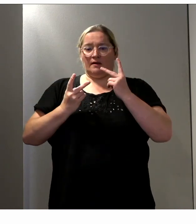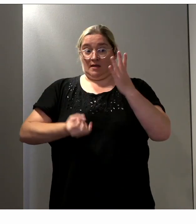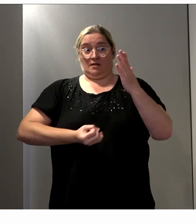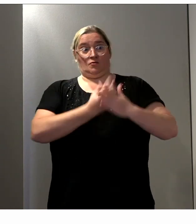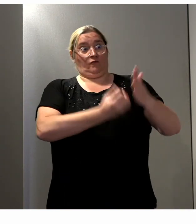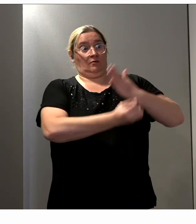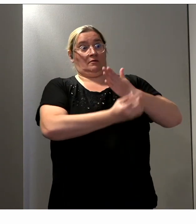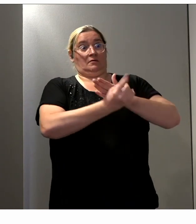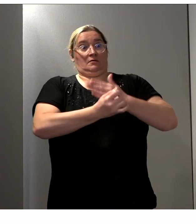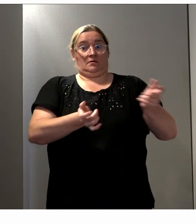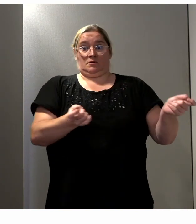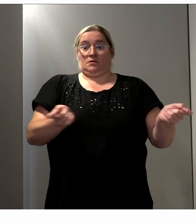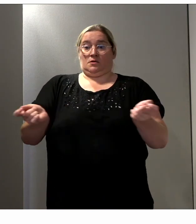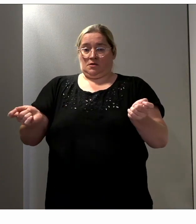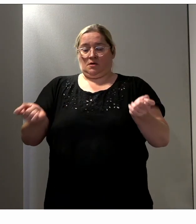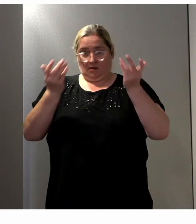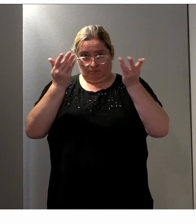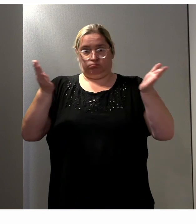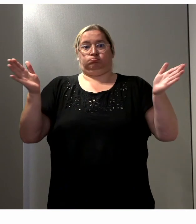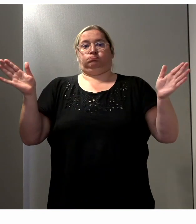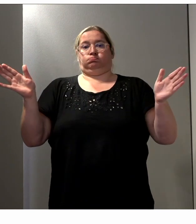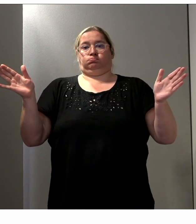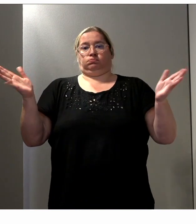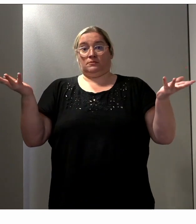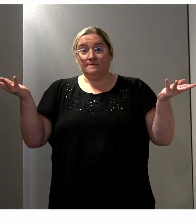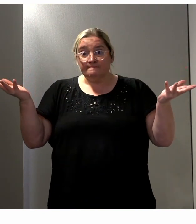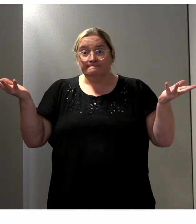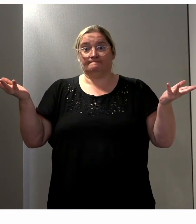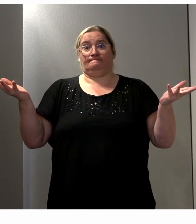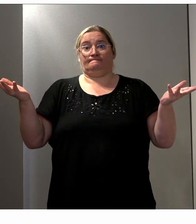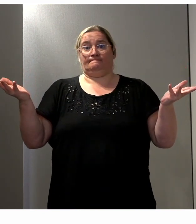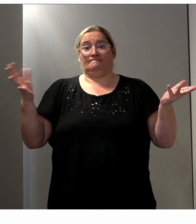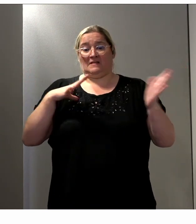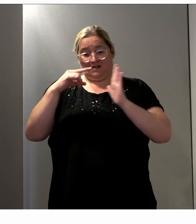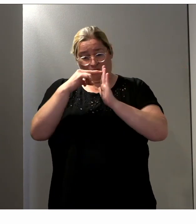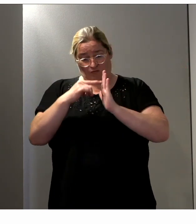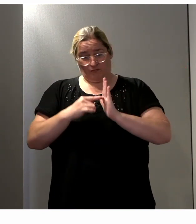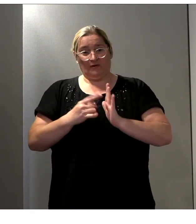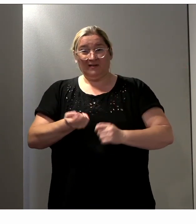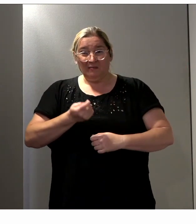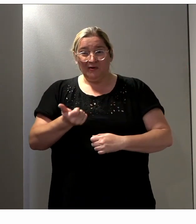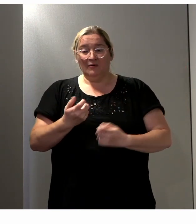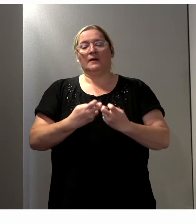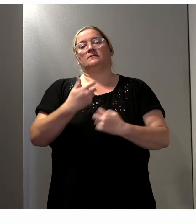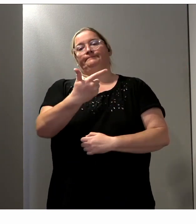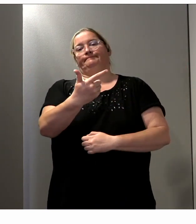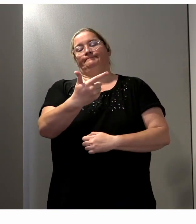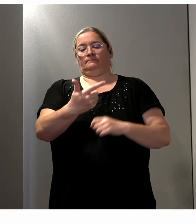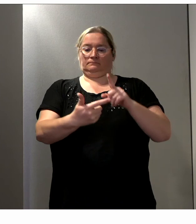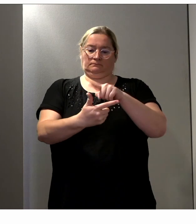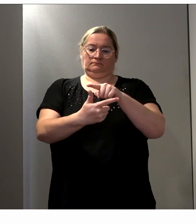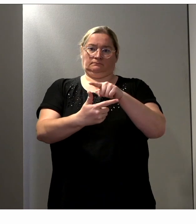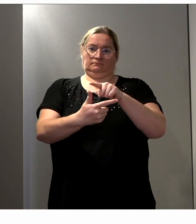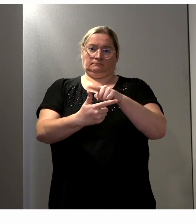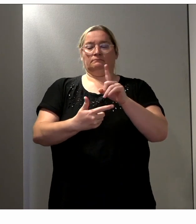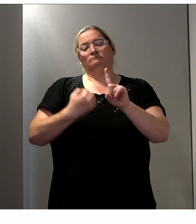est pour le moment assez limité à des points bien particuliers. Deux, notamment, la lutte